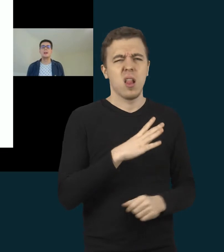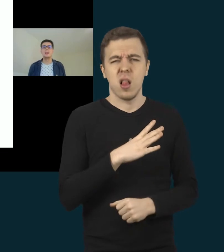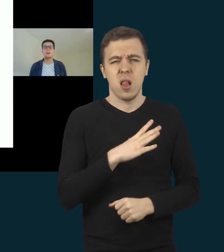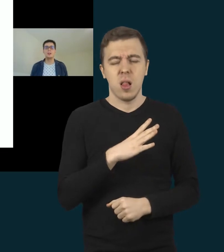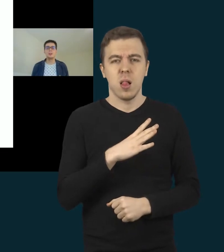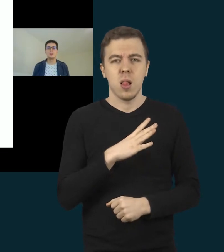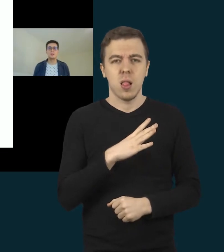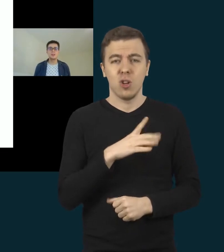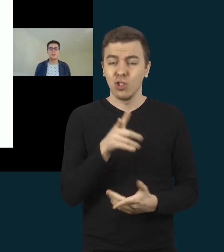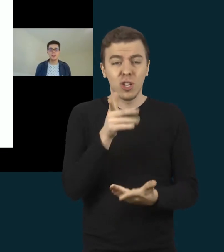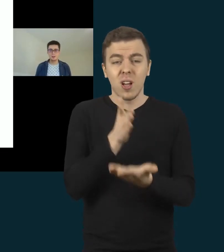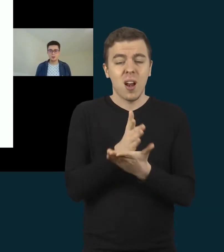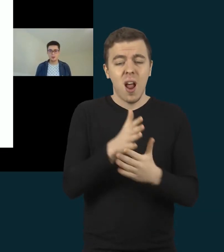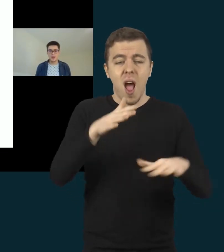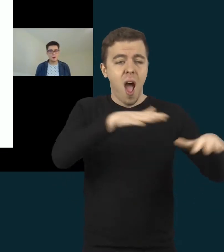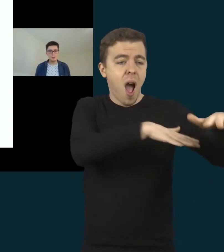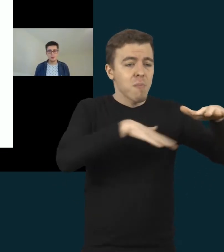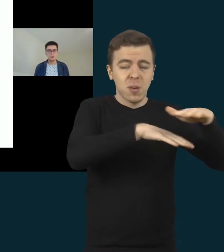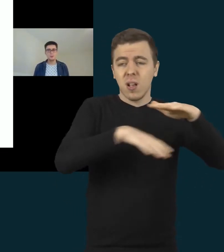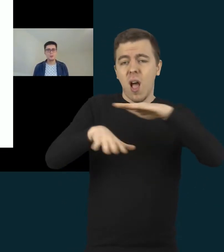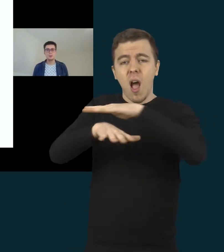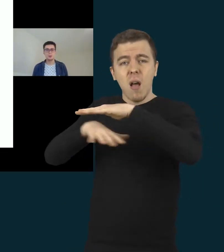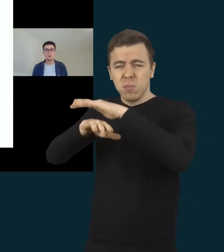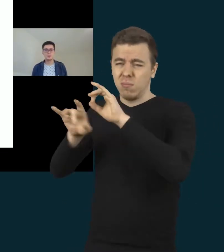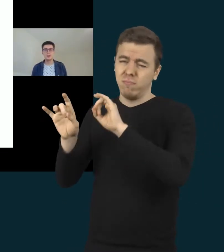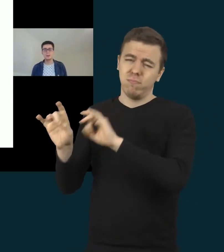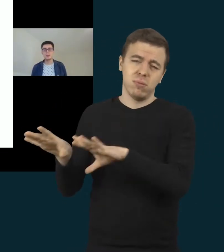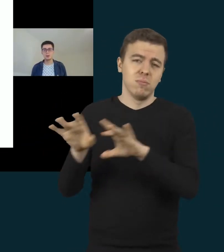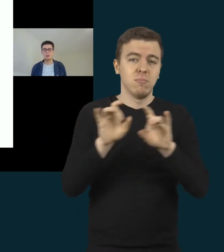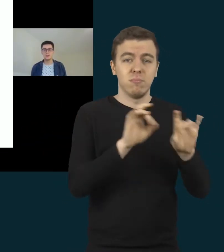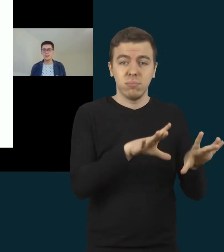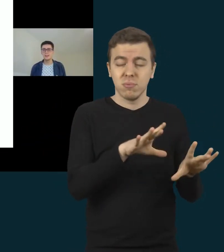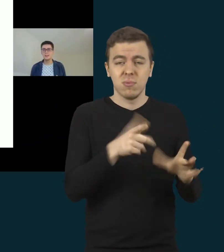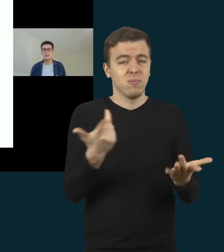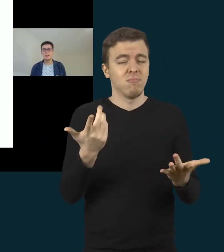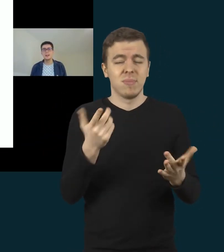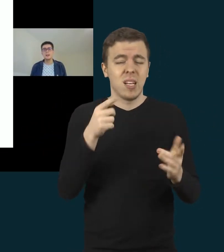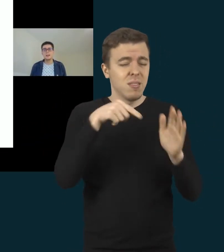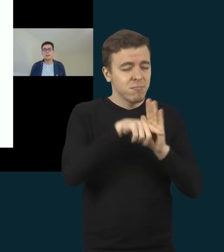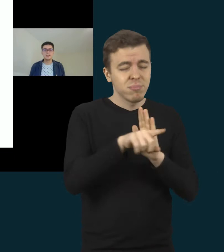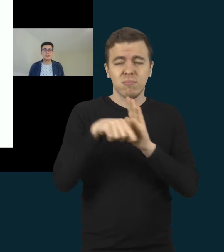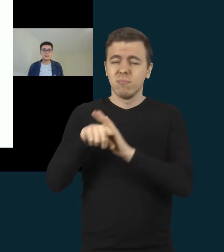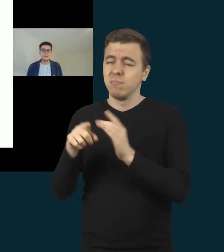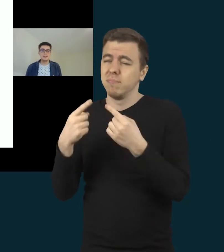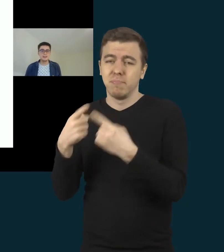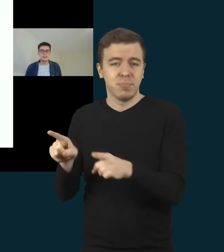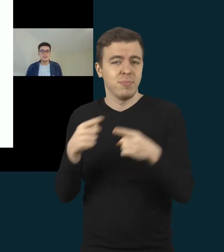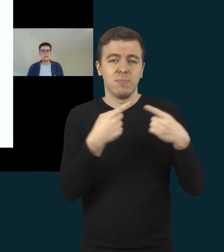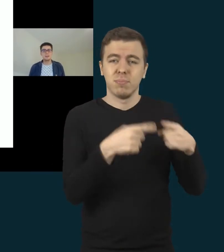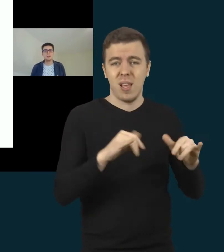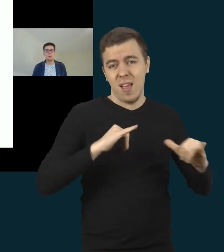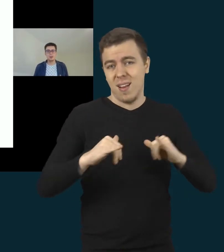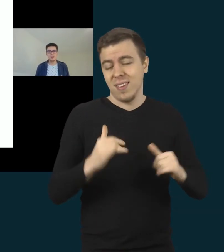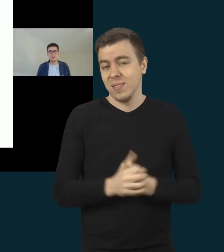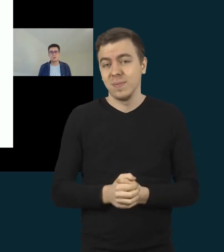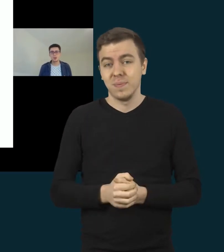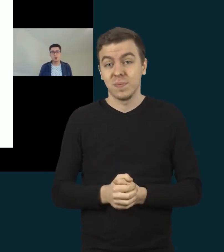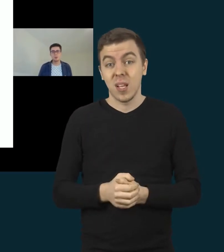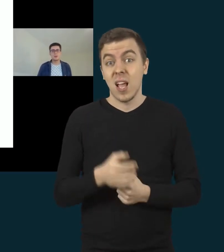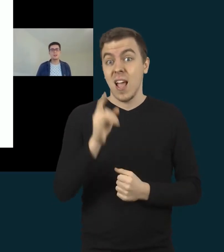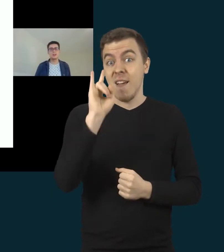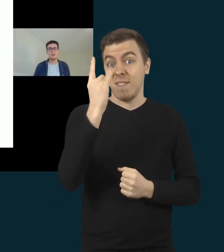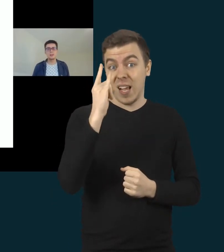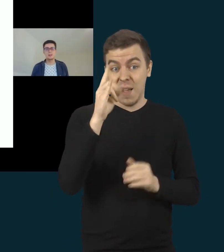dvi skirtingos aplinkos, visiškai du skirtingi kontekstai. Kitas dalykas, mokiniams